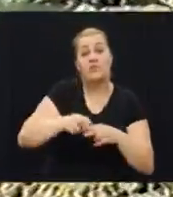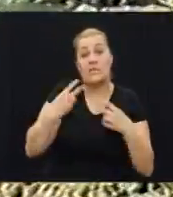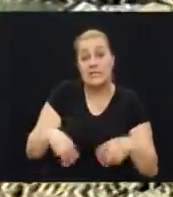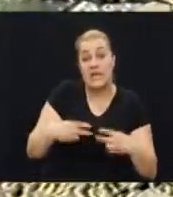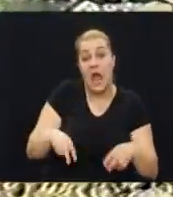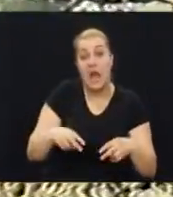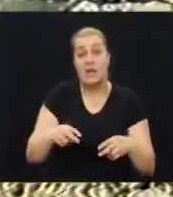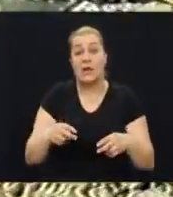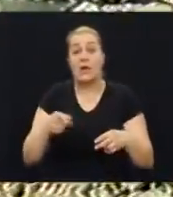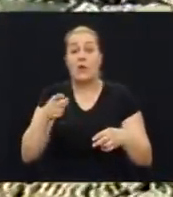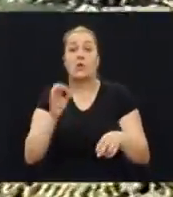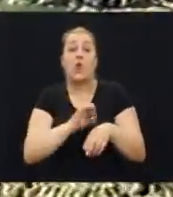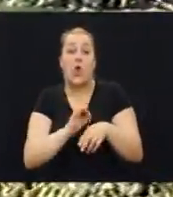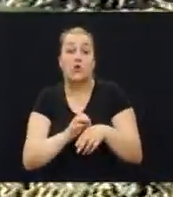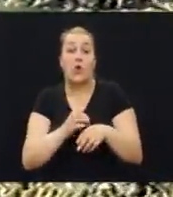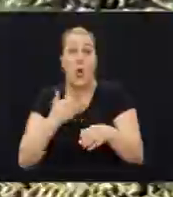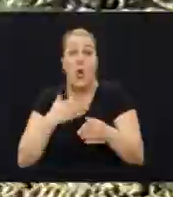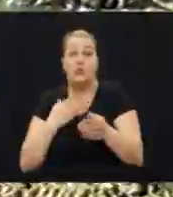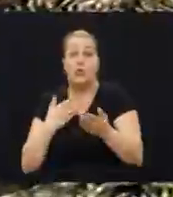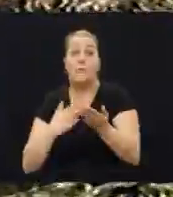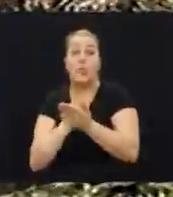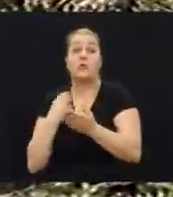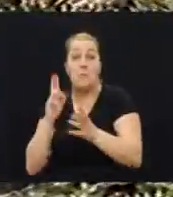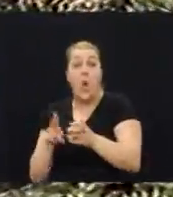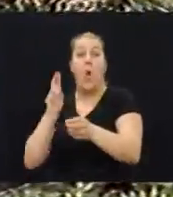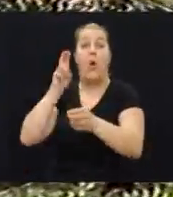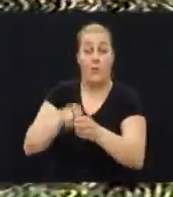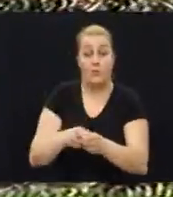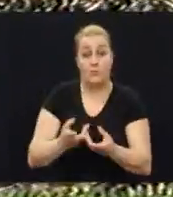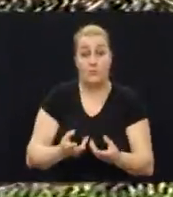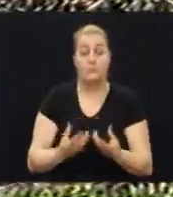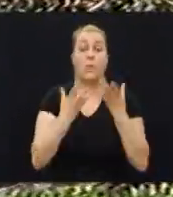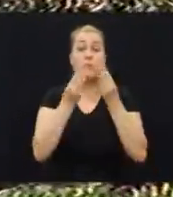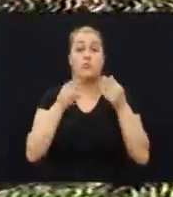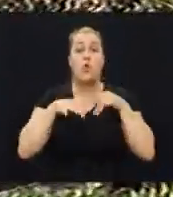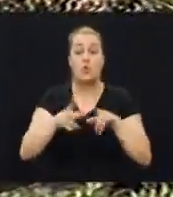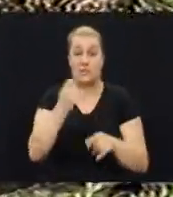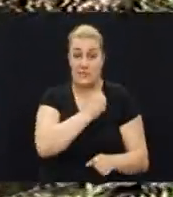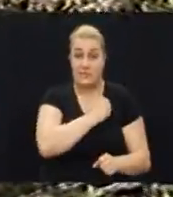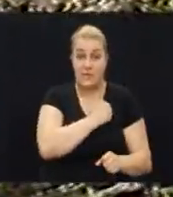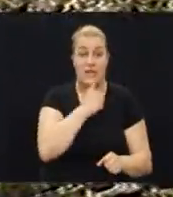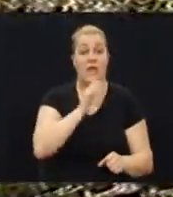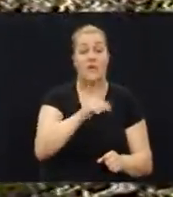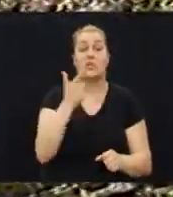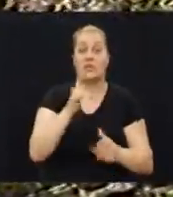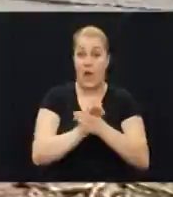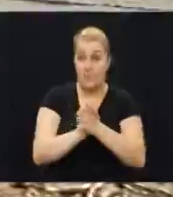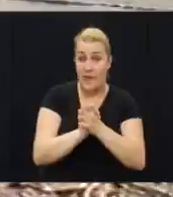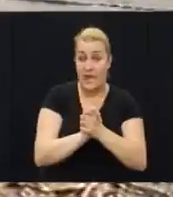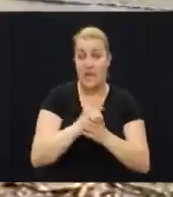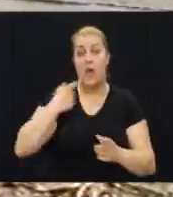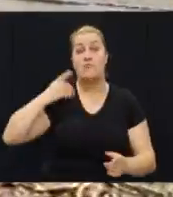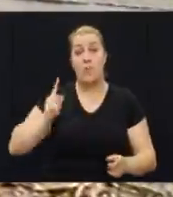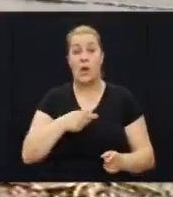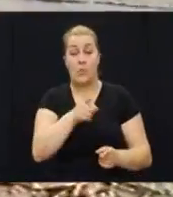strah nego nekada u nekim akcijama. Da li ćemo proći... Da, dosta ljudi iz naše grada Splita također. Vaša dva prijatelja, njih moramo